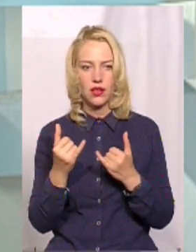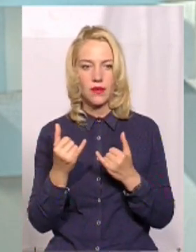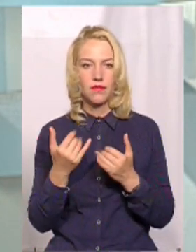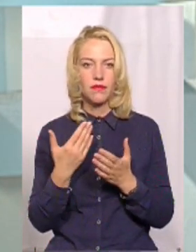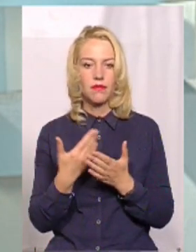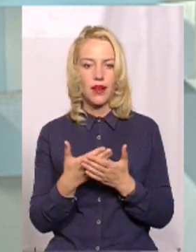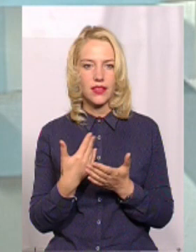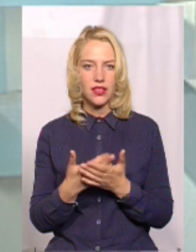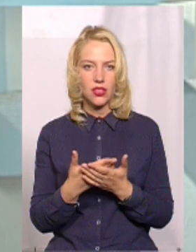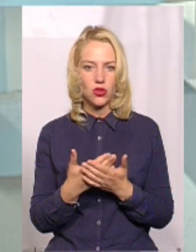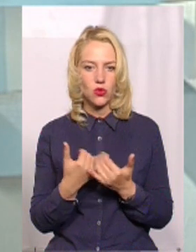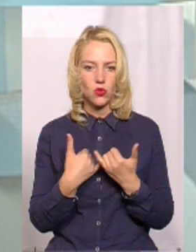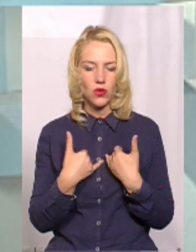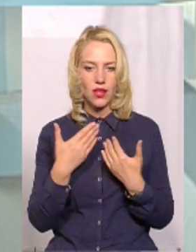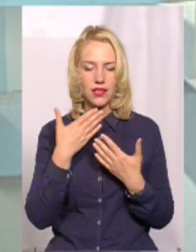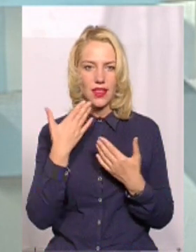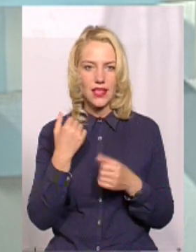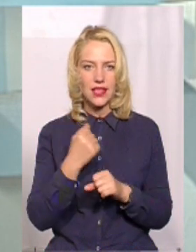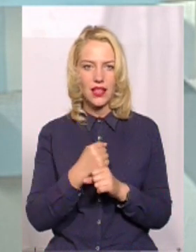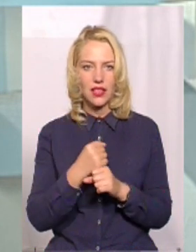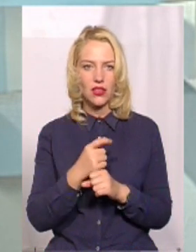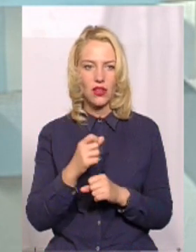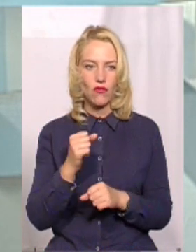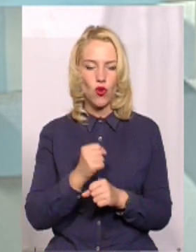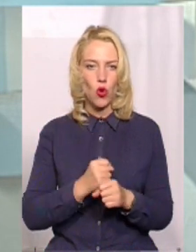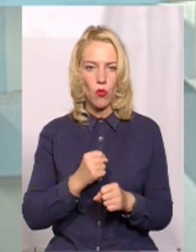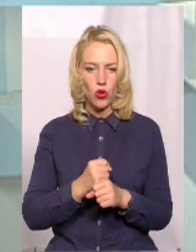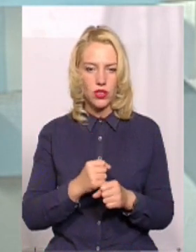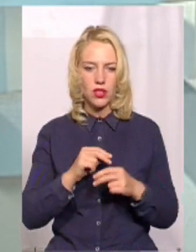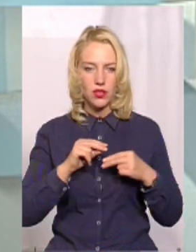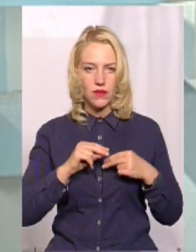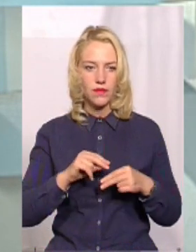Практично в нас не задіяні в роботі залишаються